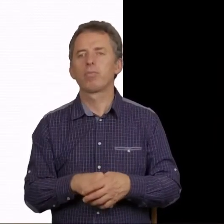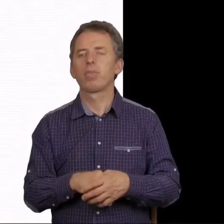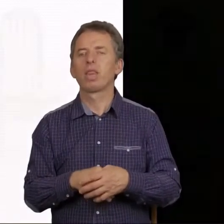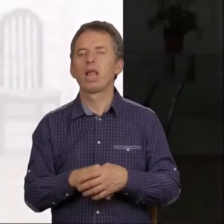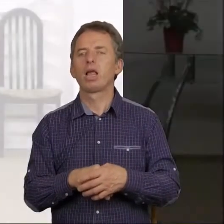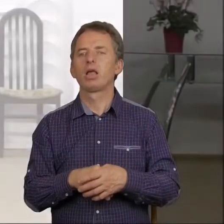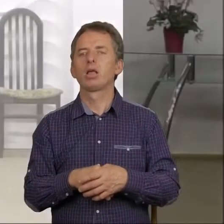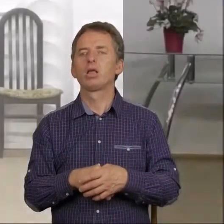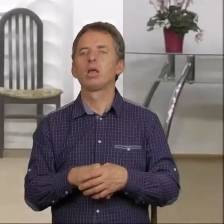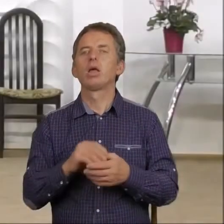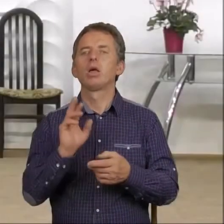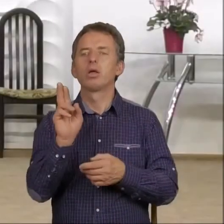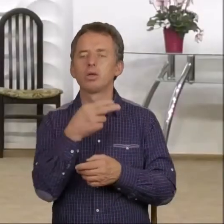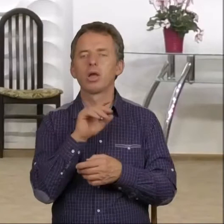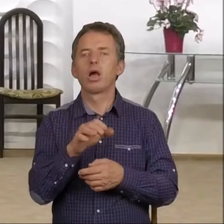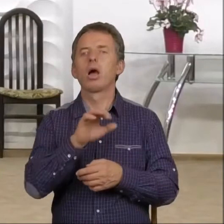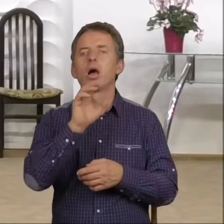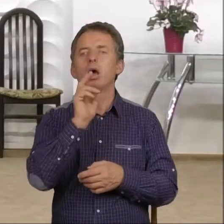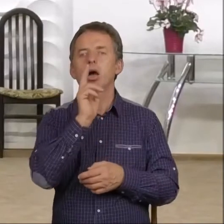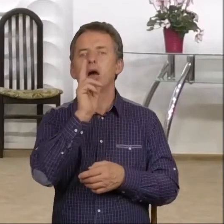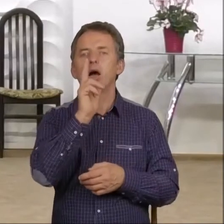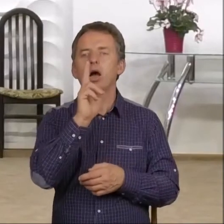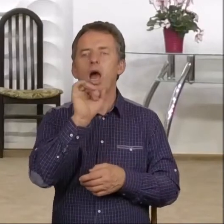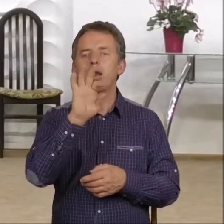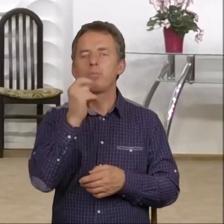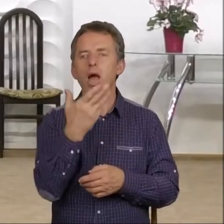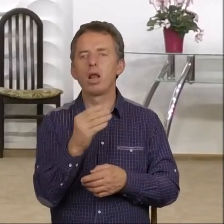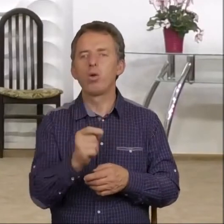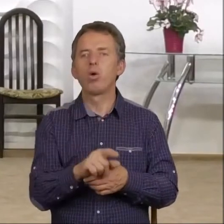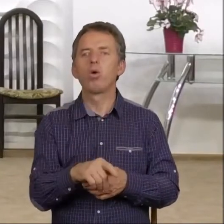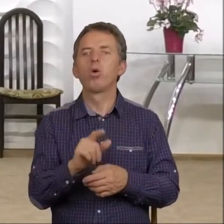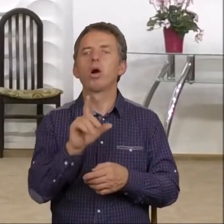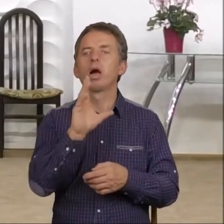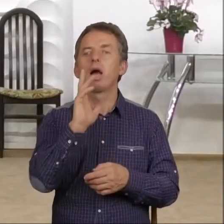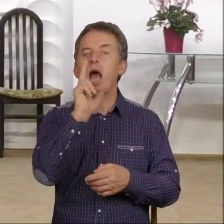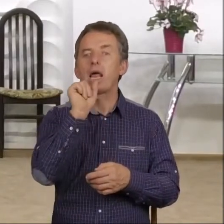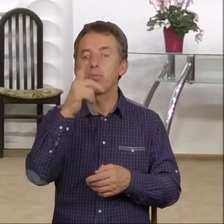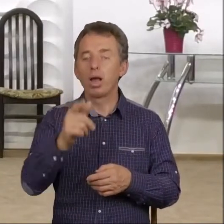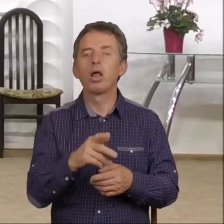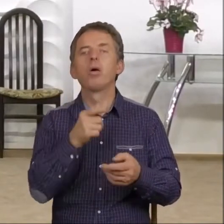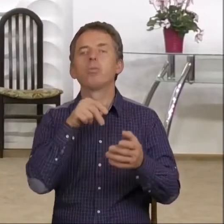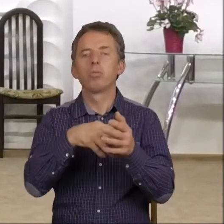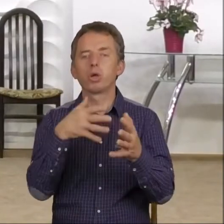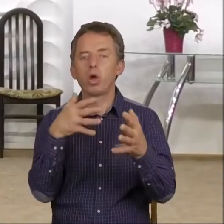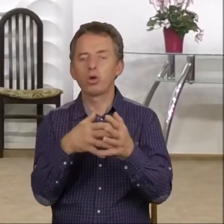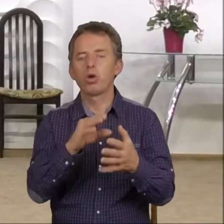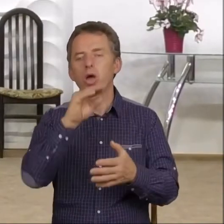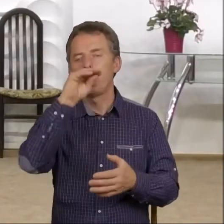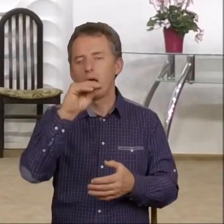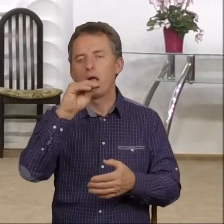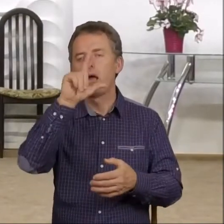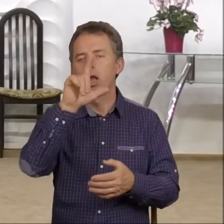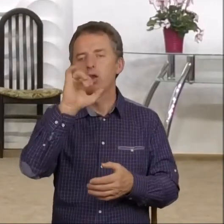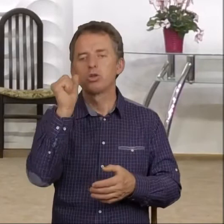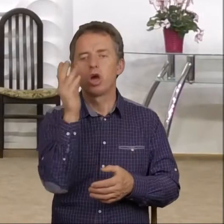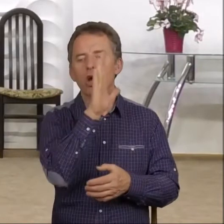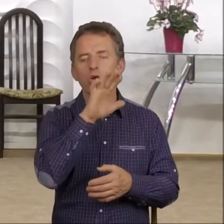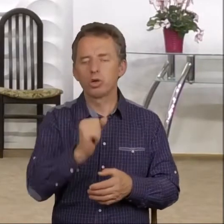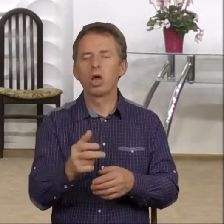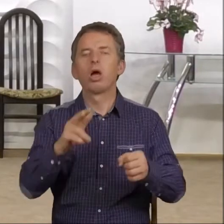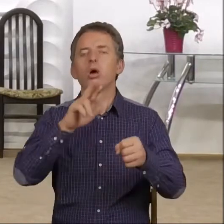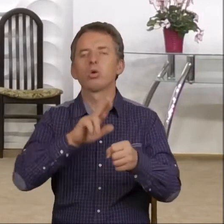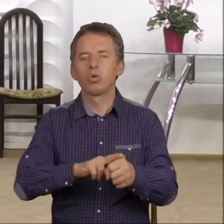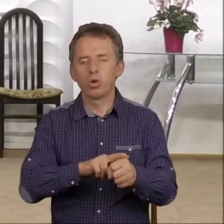No i kiedy o Karmelu mowa, to od razu nam się przypomina postać proroka Eliasza, prawda, który